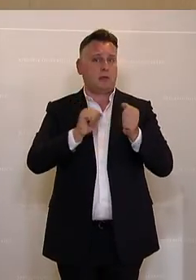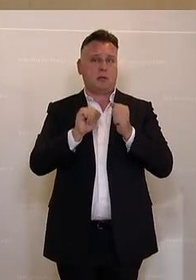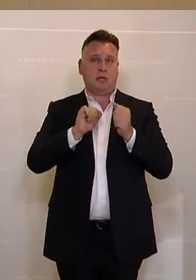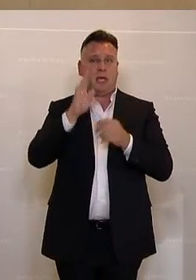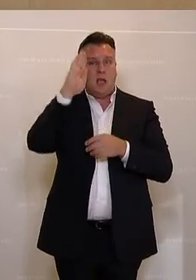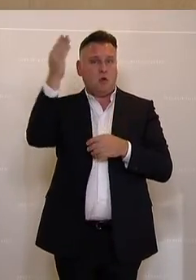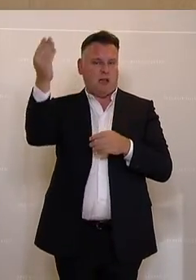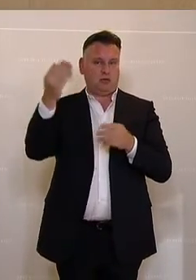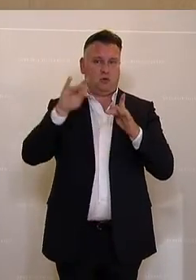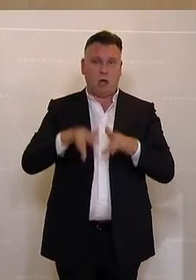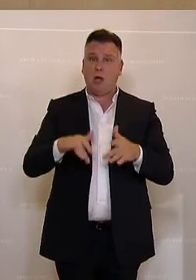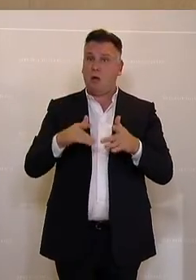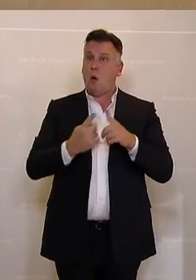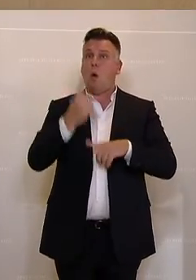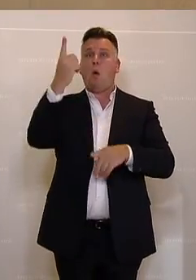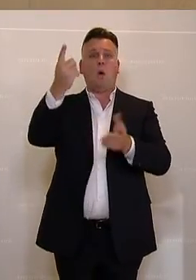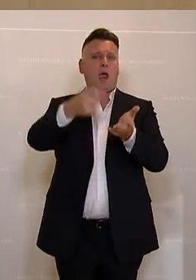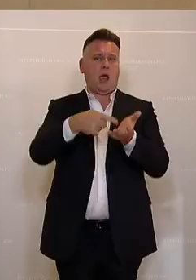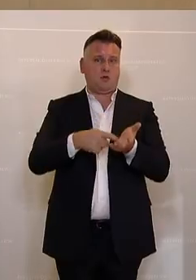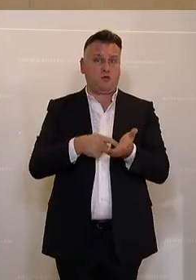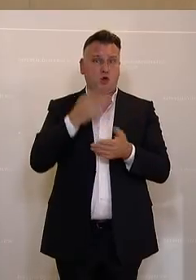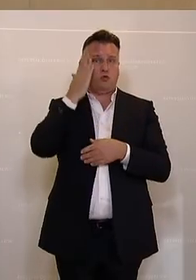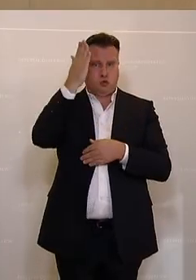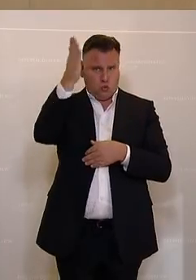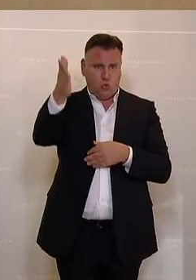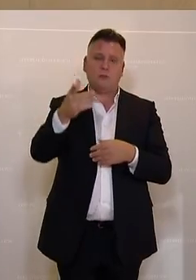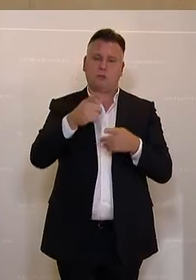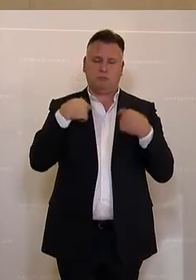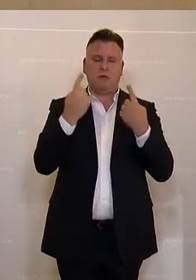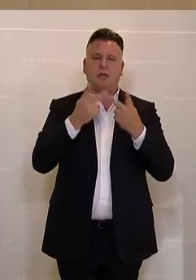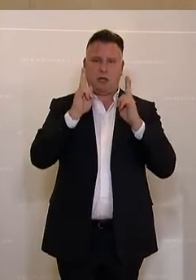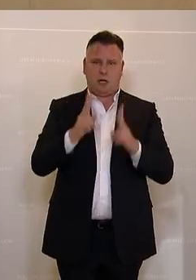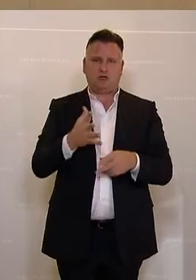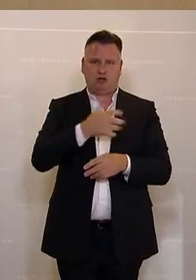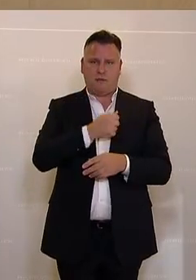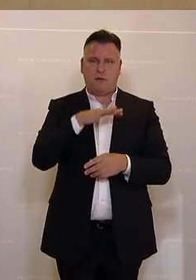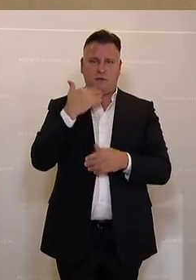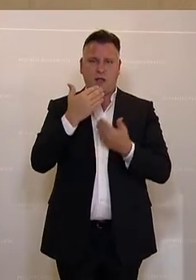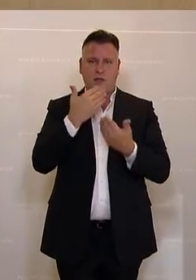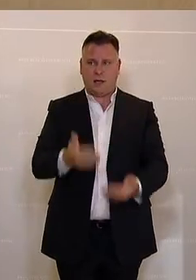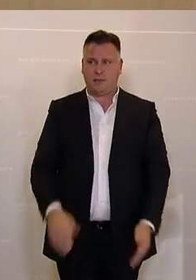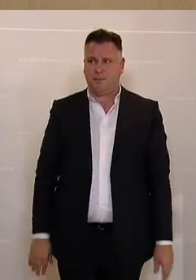denen wir die großen Herausforderungen der Zukunft, die auf uns zukommen, auch entsprechend angehen werden. Vielen Dank.